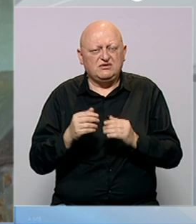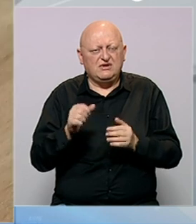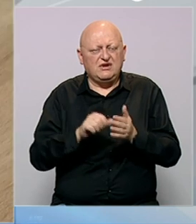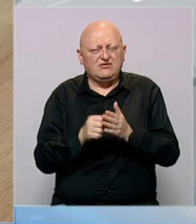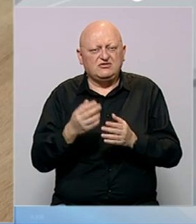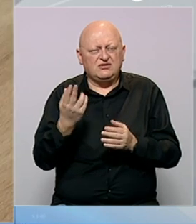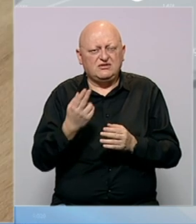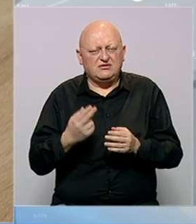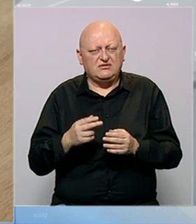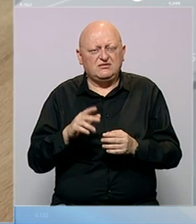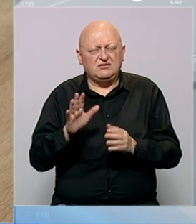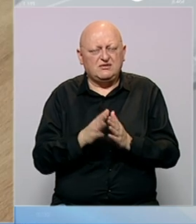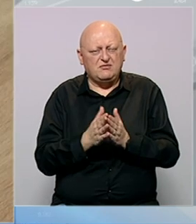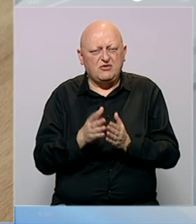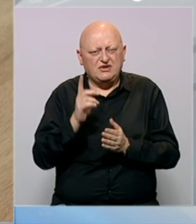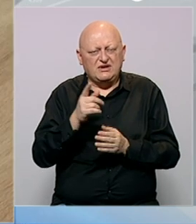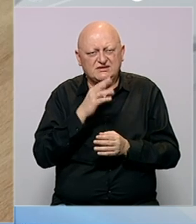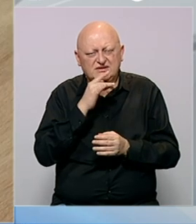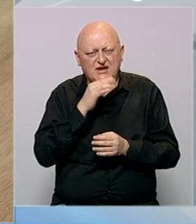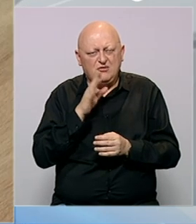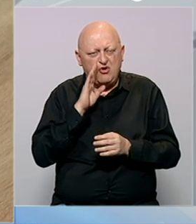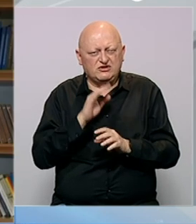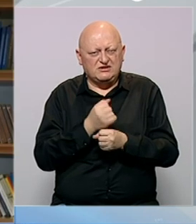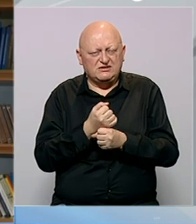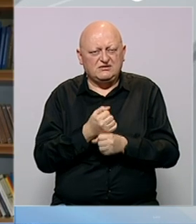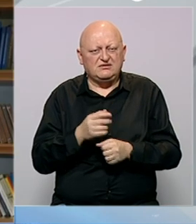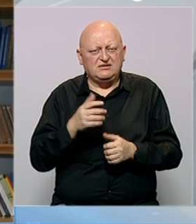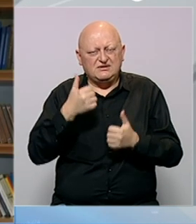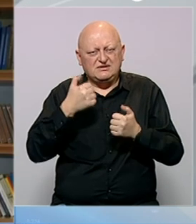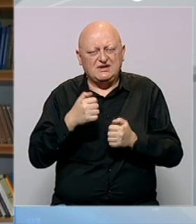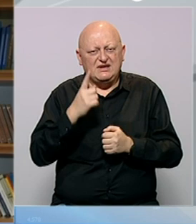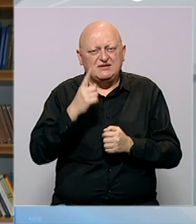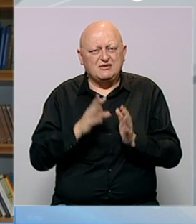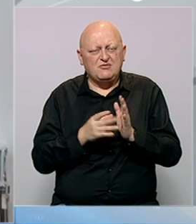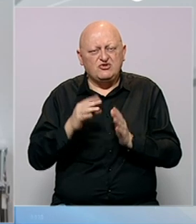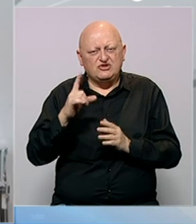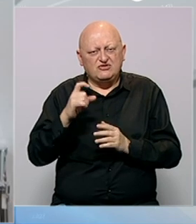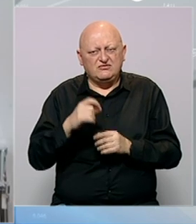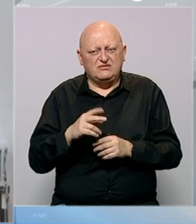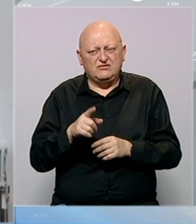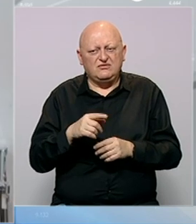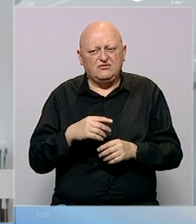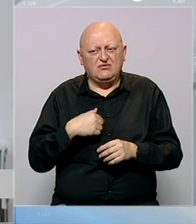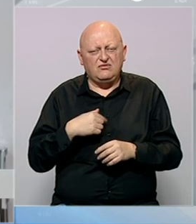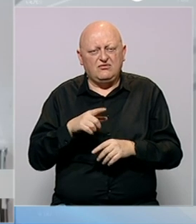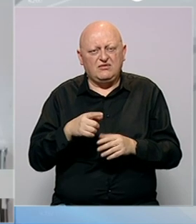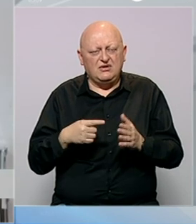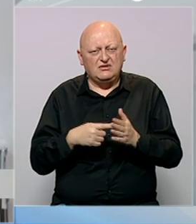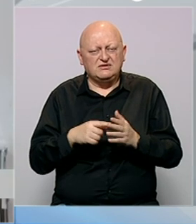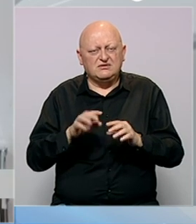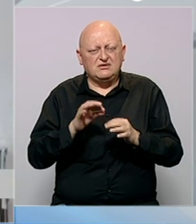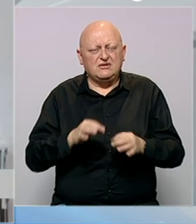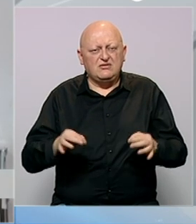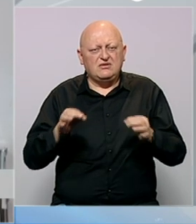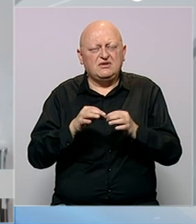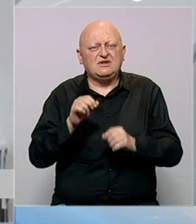zbirke Nacionalne univerzitetske biblioteke BIH slika Ismeta Mujezinovića. Generalni ciljevi ovog projekta bili